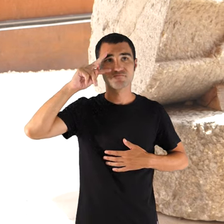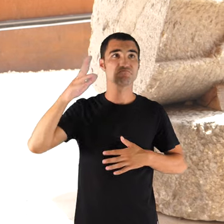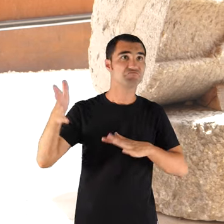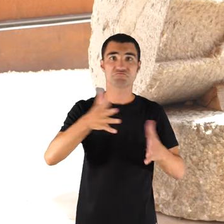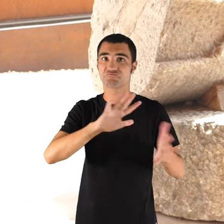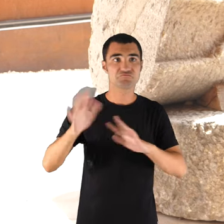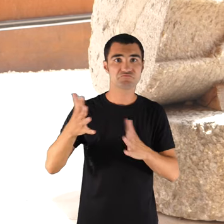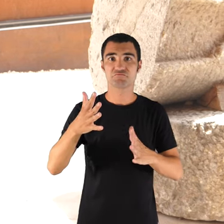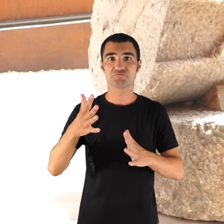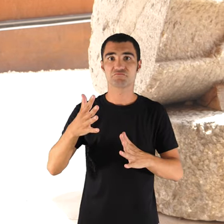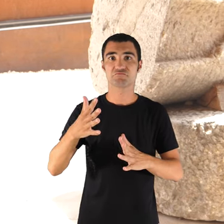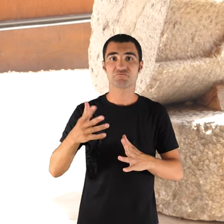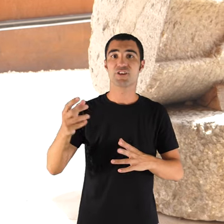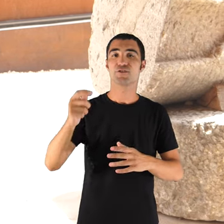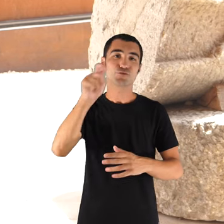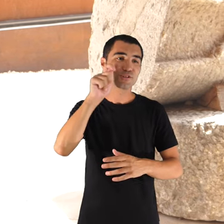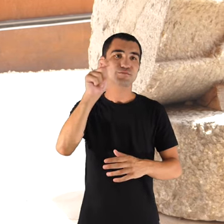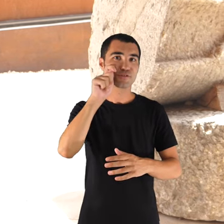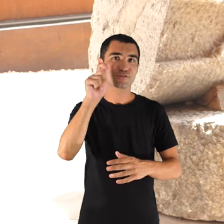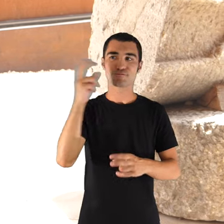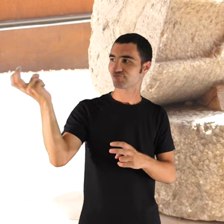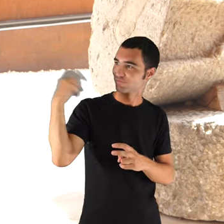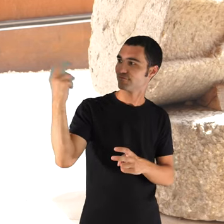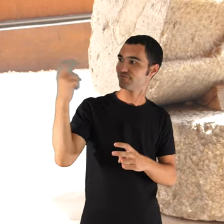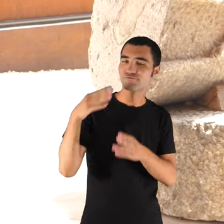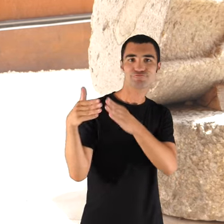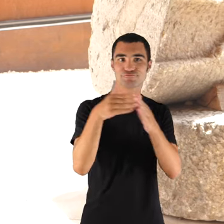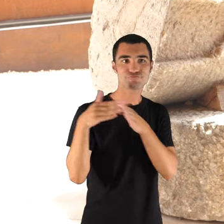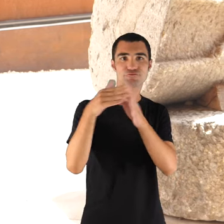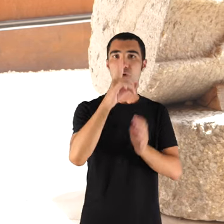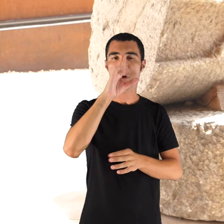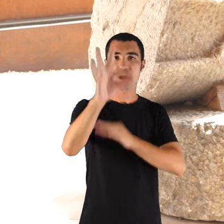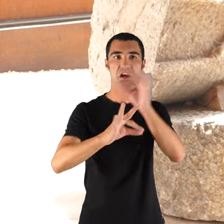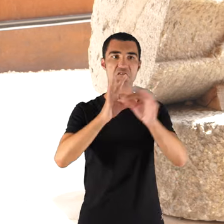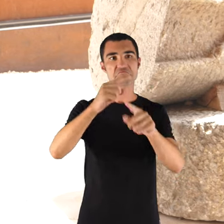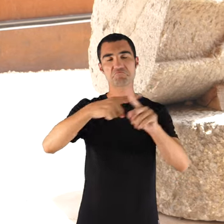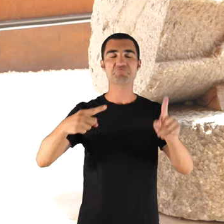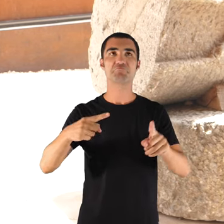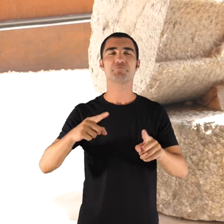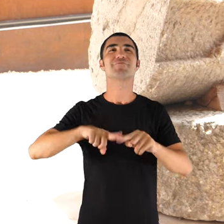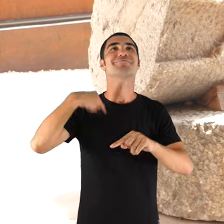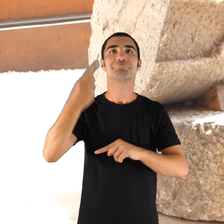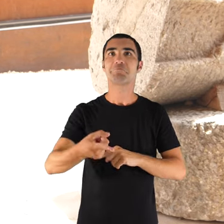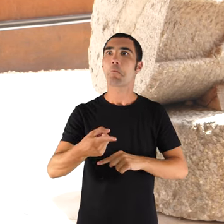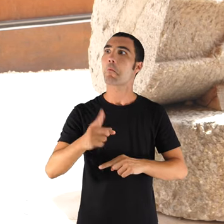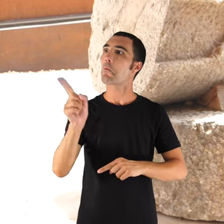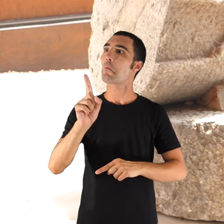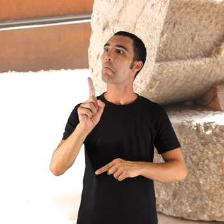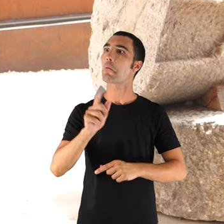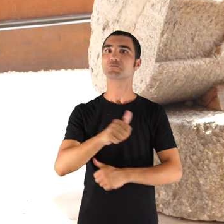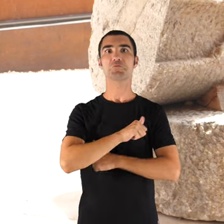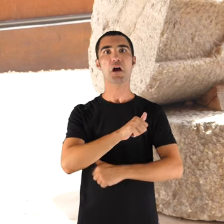'augent, doncs, no em pensava mai que la gent que ve